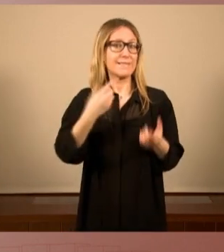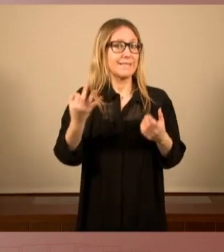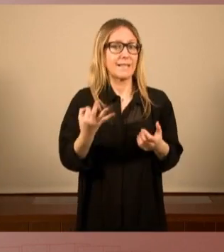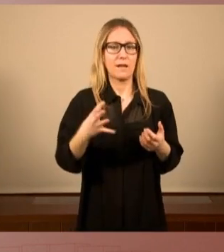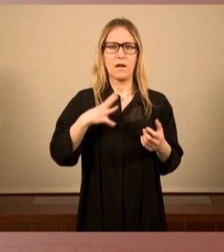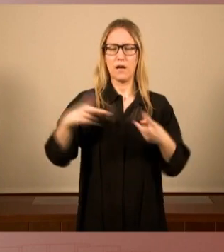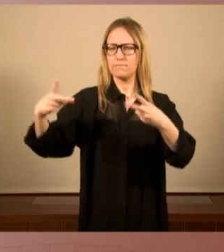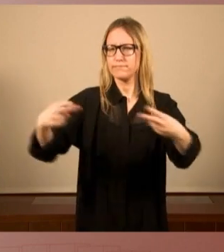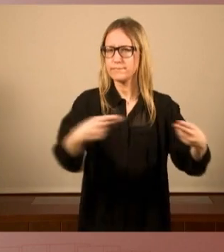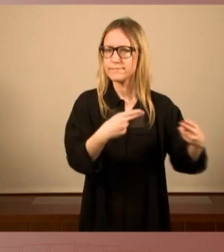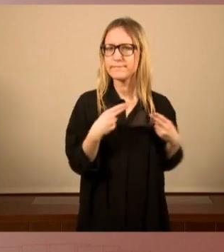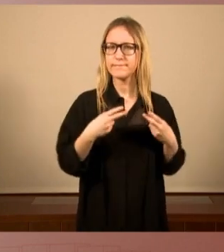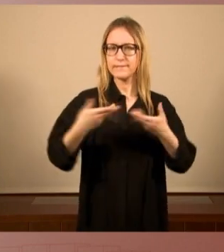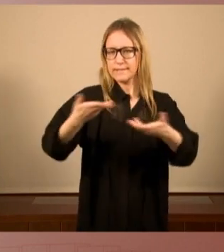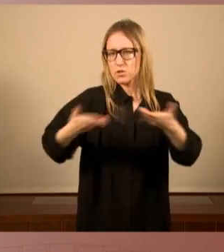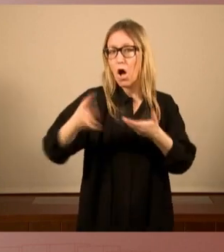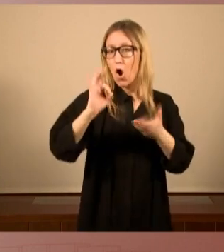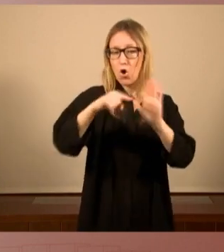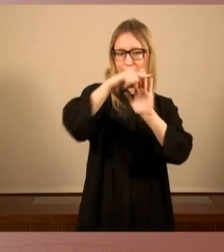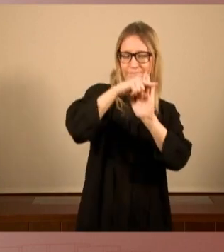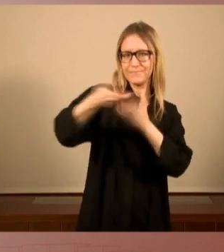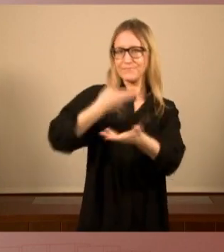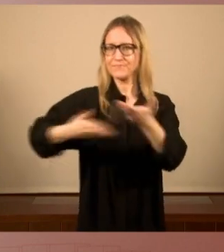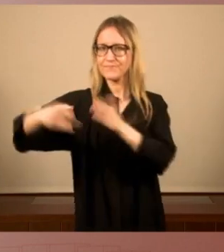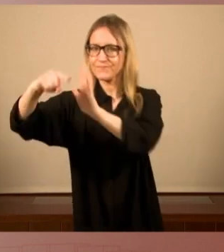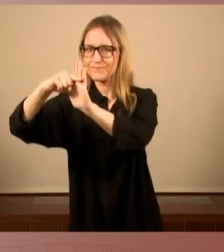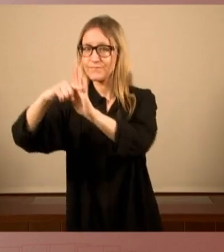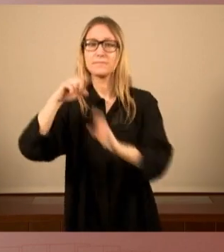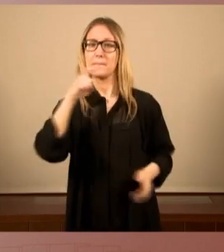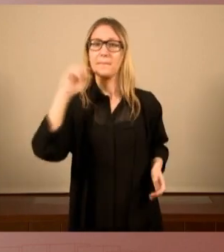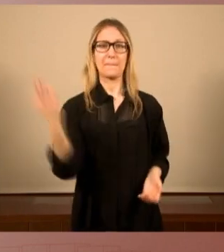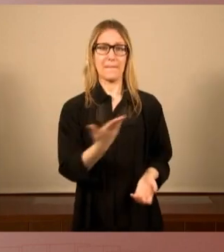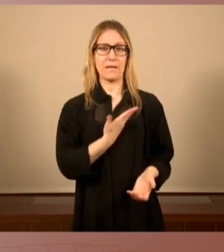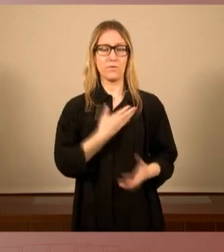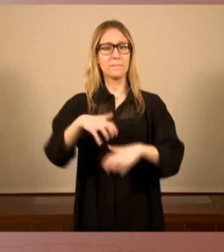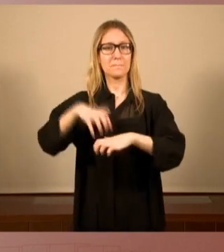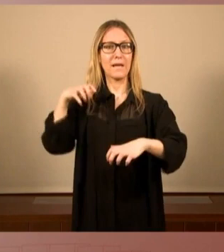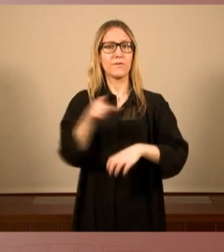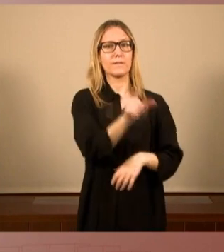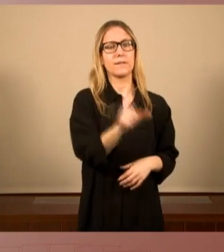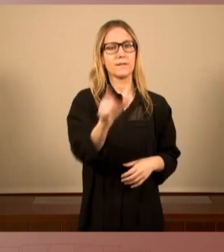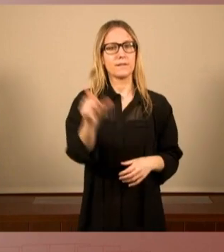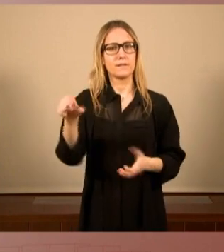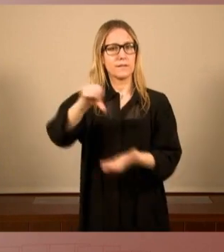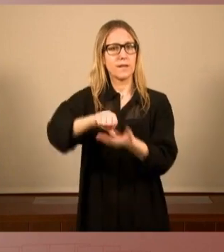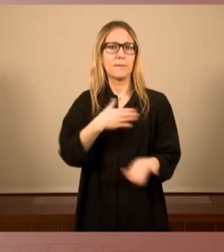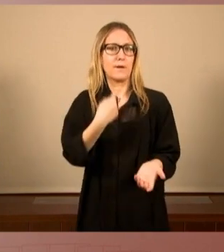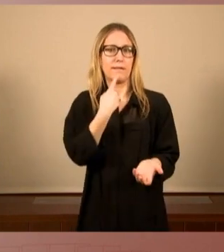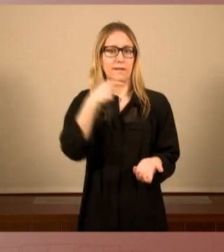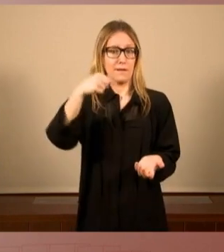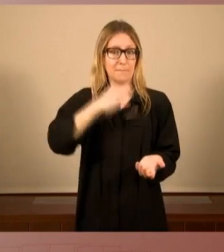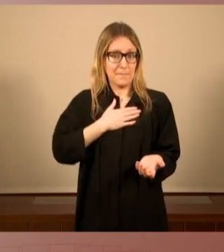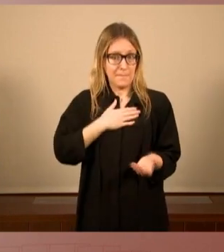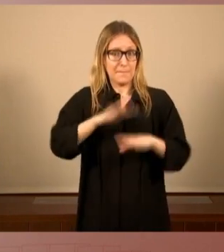negociar-les o utilitzar-les com a monedes de canvi perjudica la majoria de la ciutadania i, per tant, per nosaltres aquesta és una